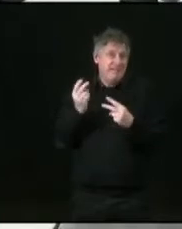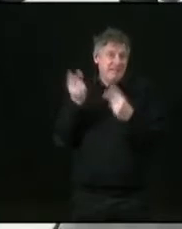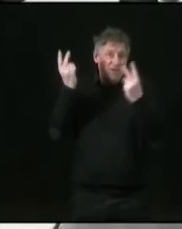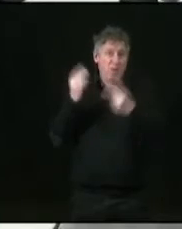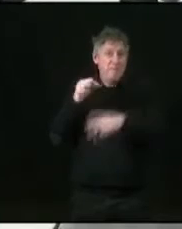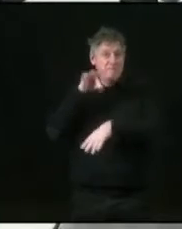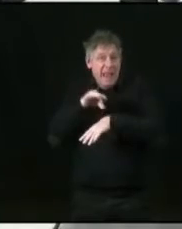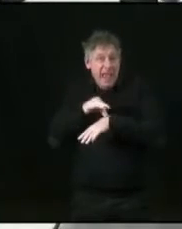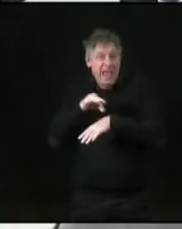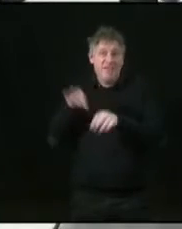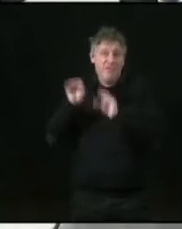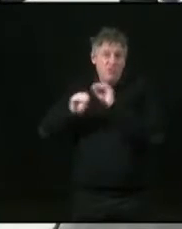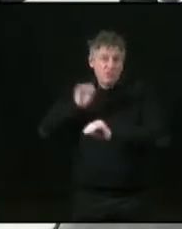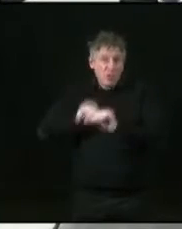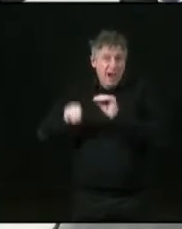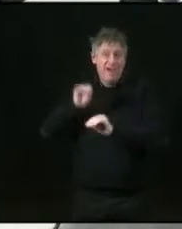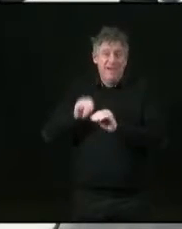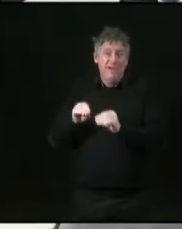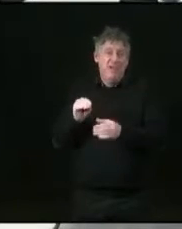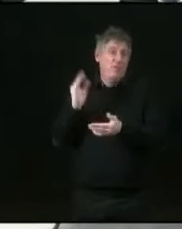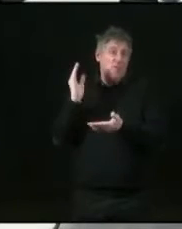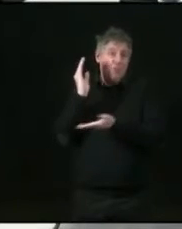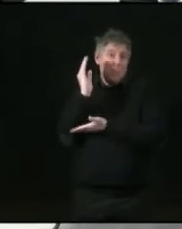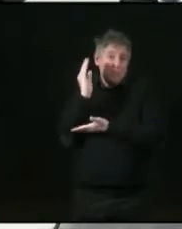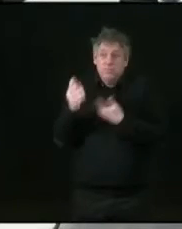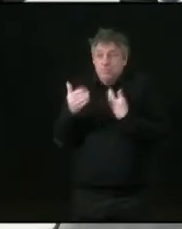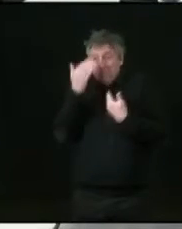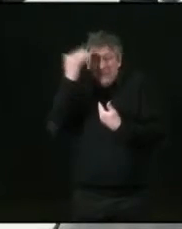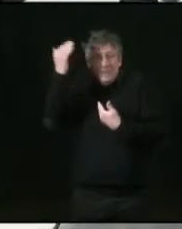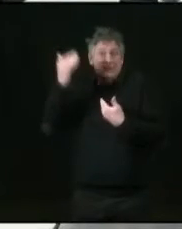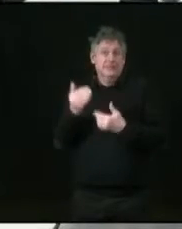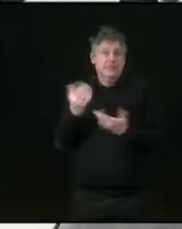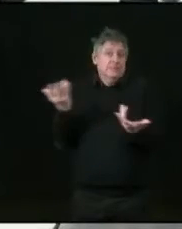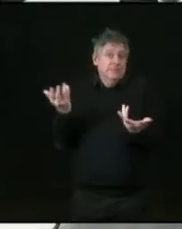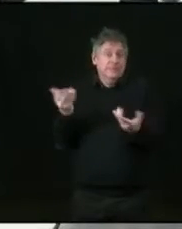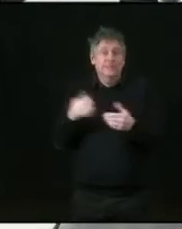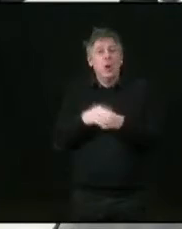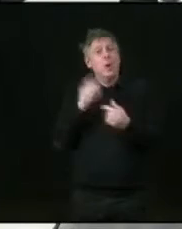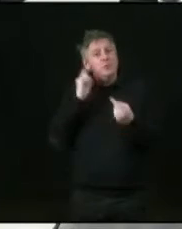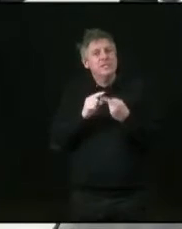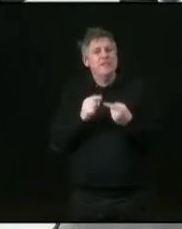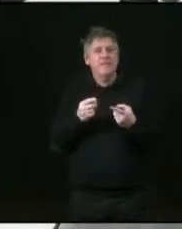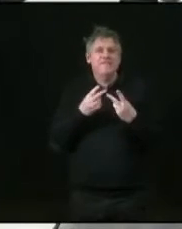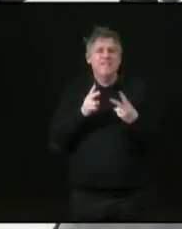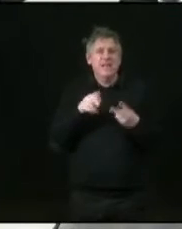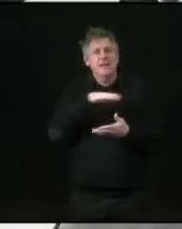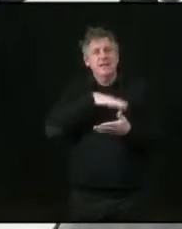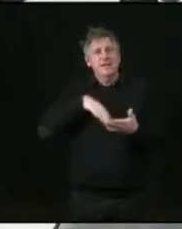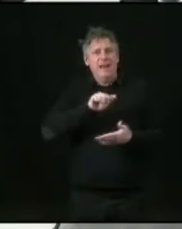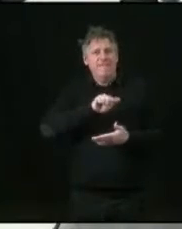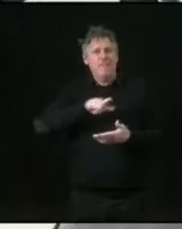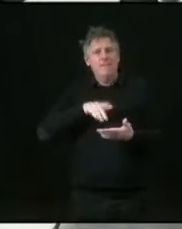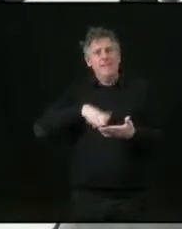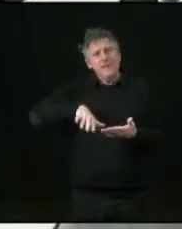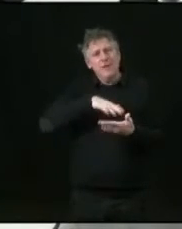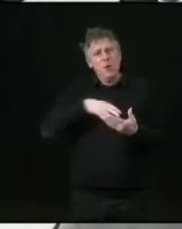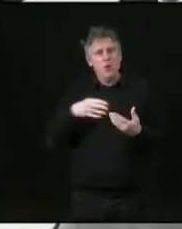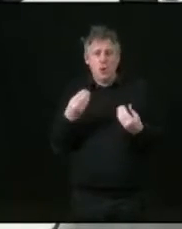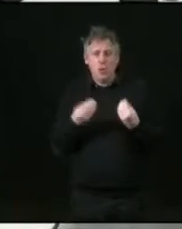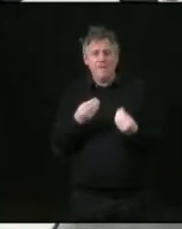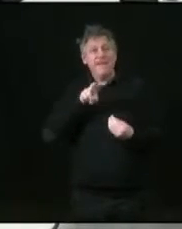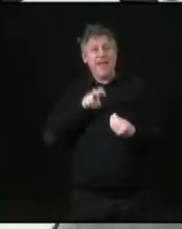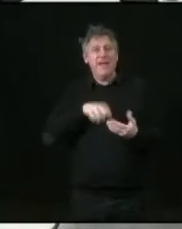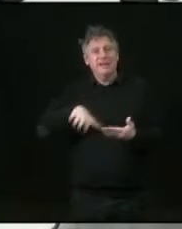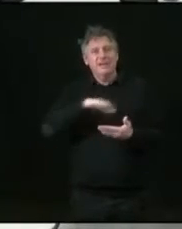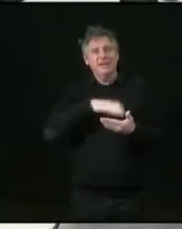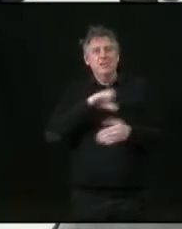malades, il faut s'en occuper, il faut les choyer, l'objectif étant de reverdir notre ville, et c'est en train d'être fait, 107 arbres ont déjà